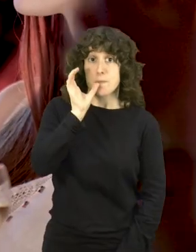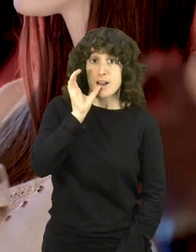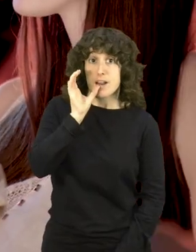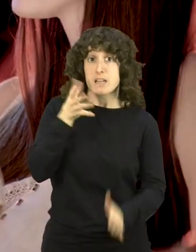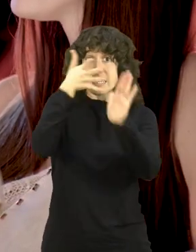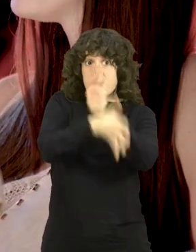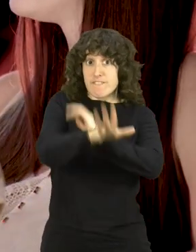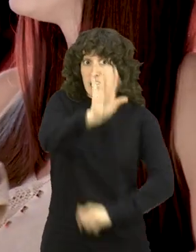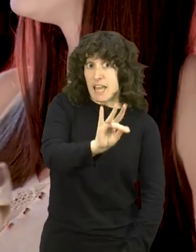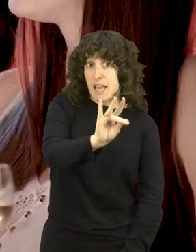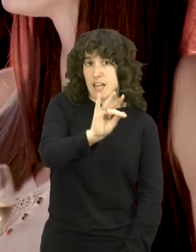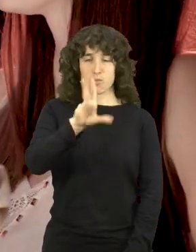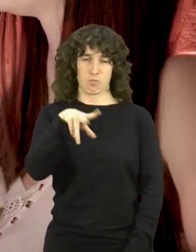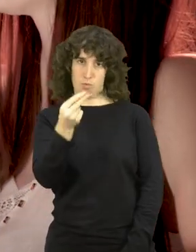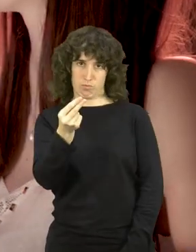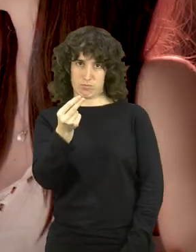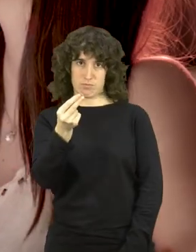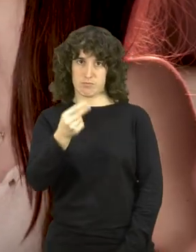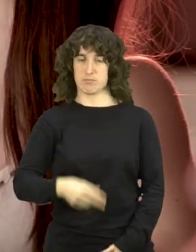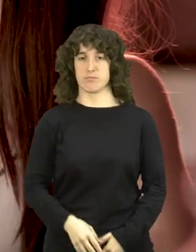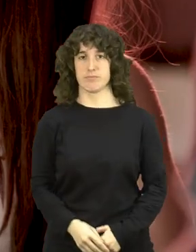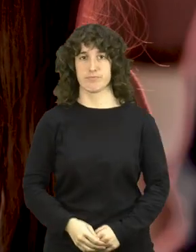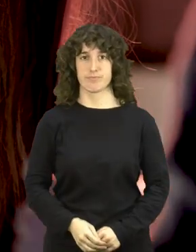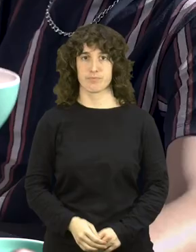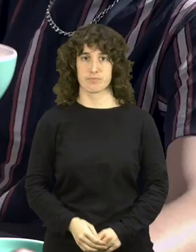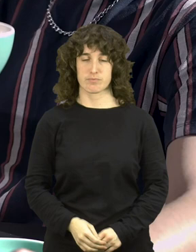Es una copa, no es un sí.